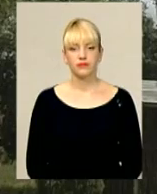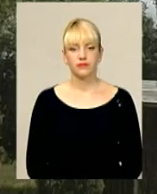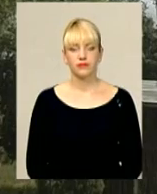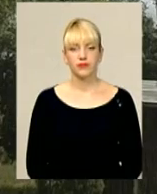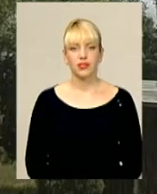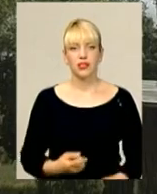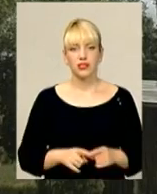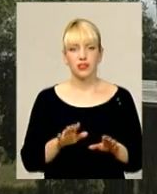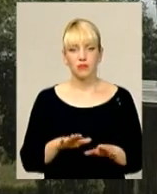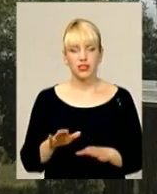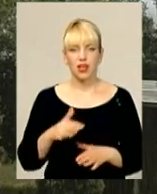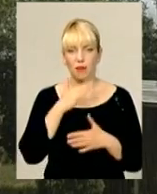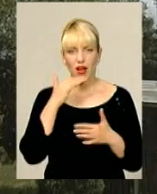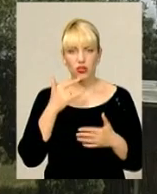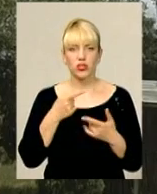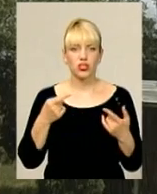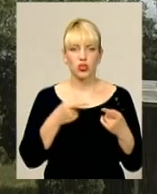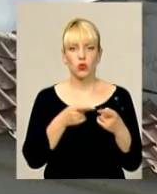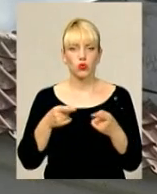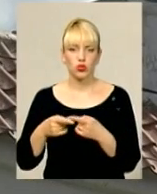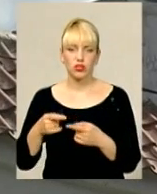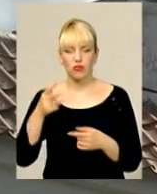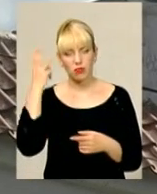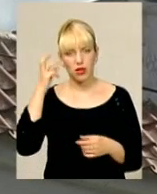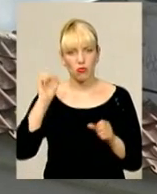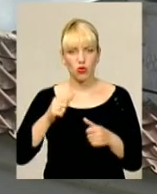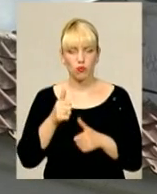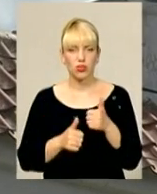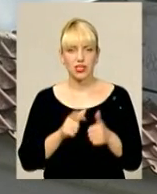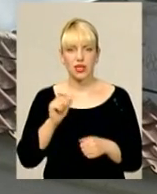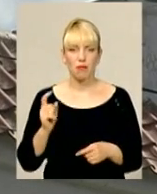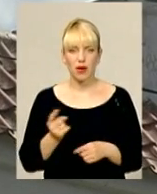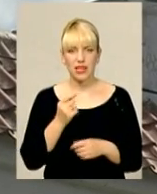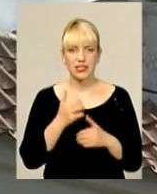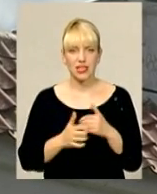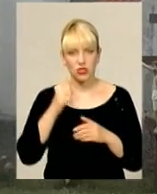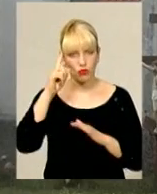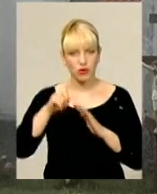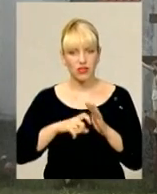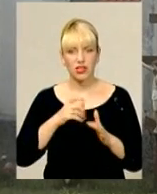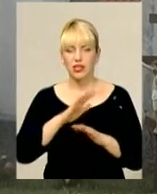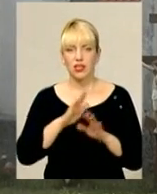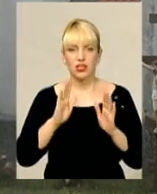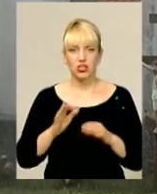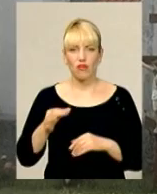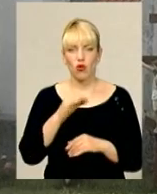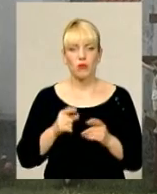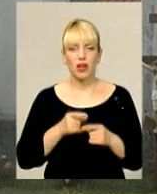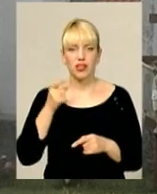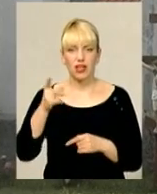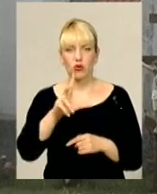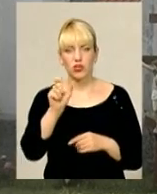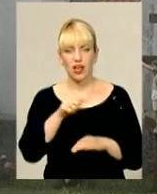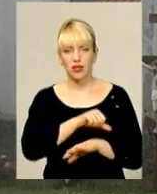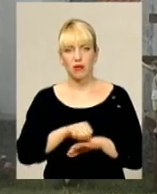Ці місця, а також безліч інших куточків Хмельниччини, можуть позмагатись за першість серед упізнаваності не лише в області, а й далеко за її